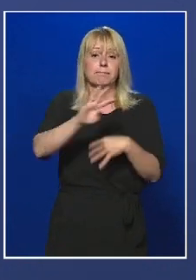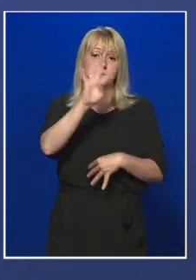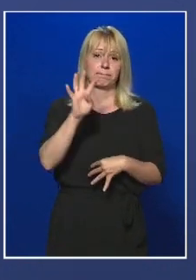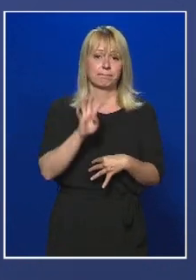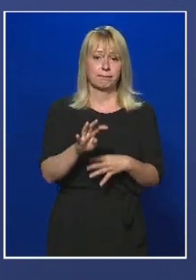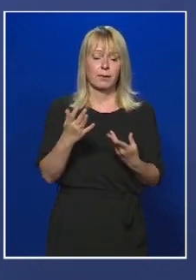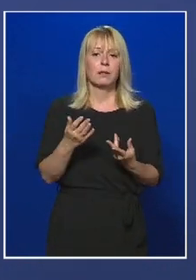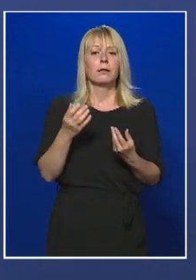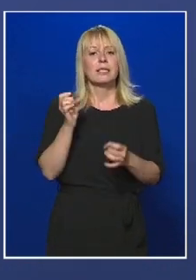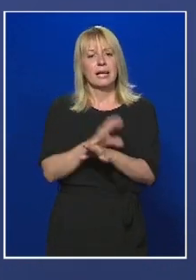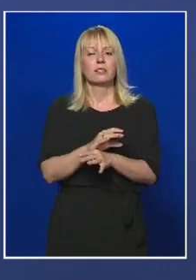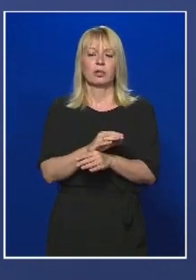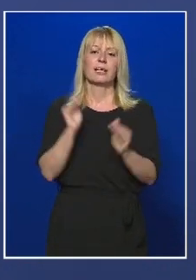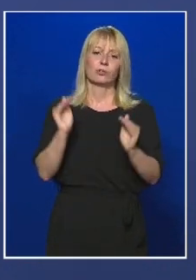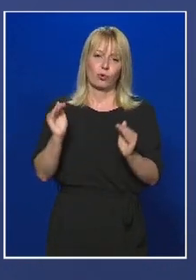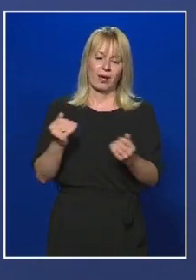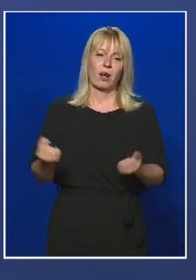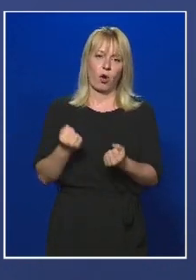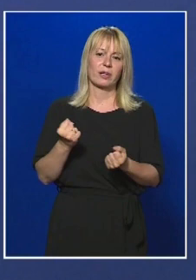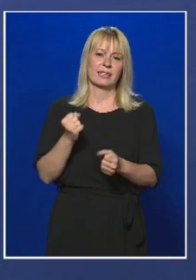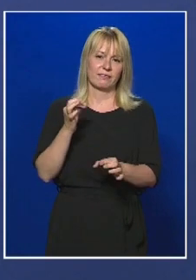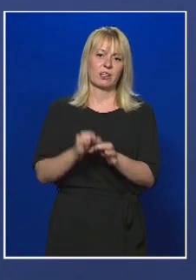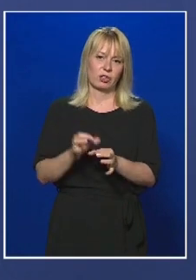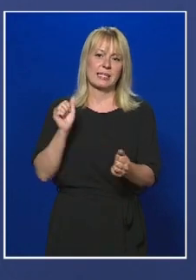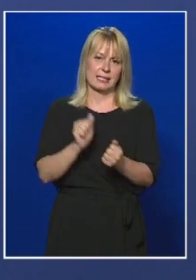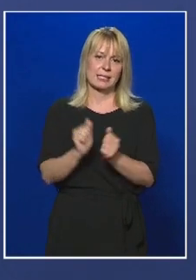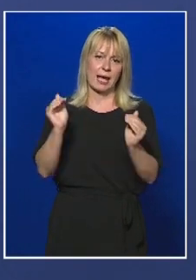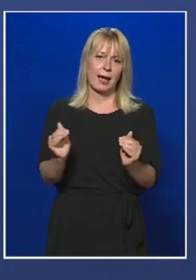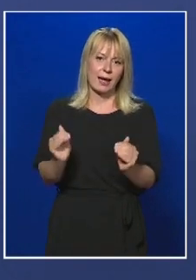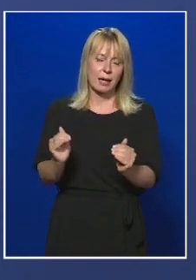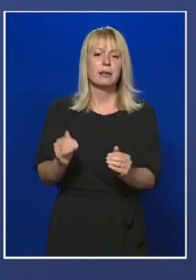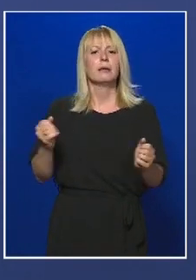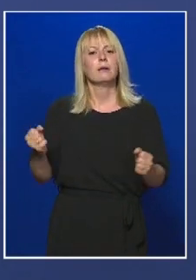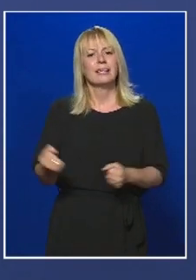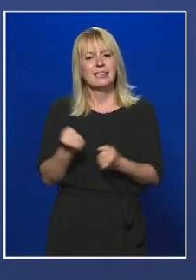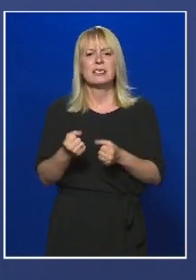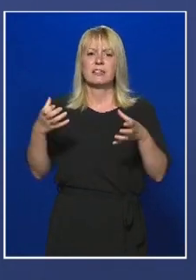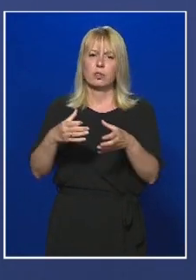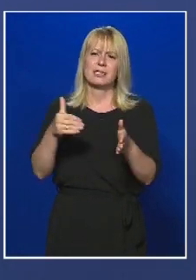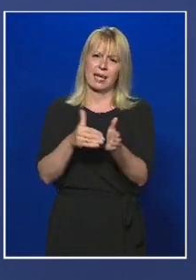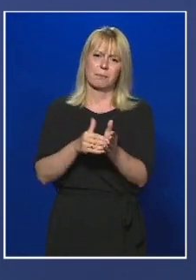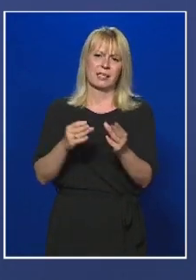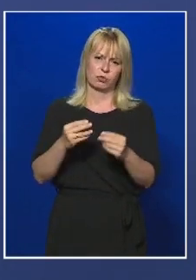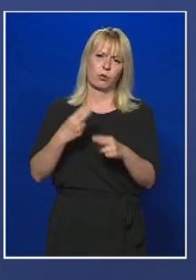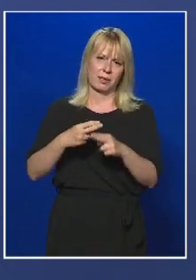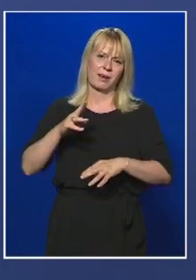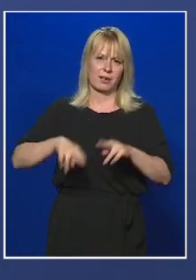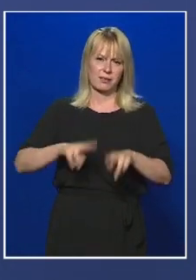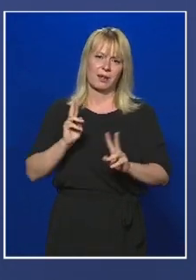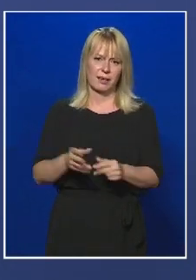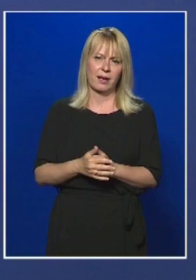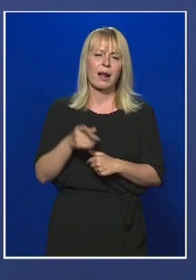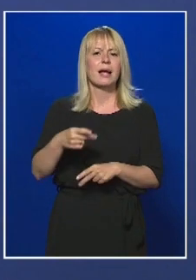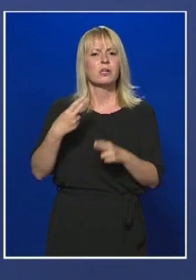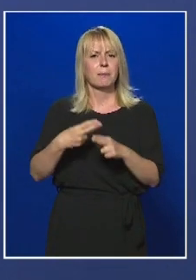folyamatosan csökken az aktív esetek száma, az intenzív osztályon még elég sok beteget kezelünk, ez annak a következménye, hogy ezért